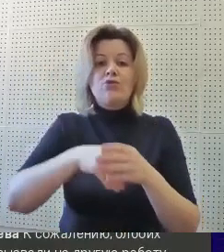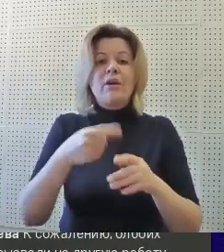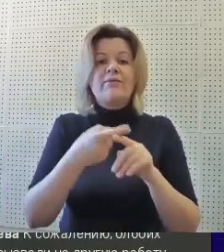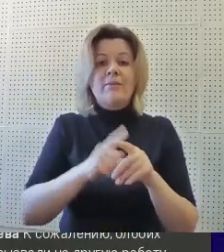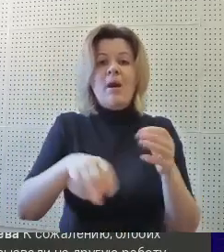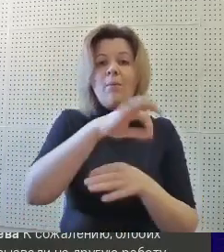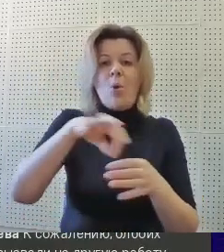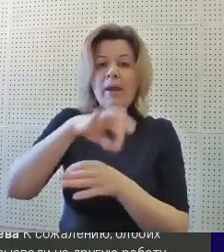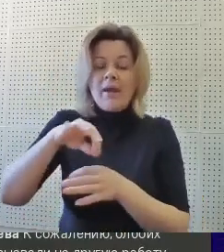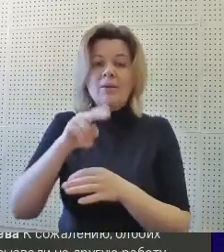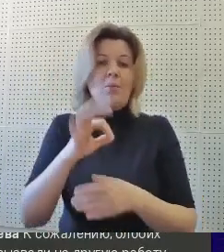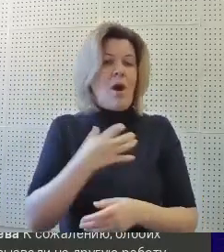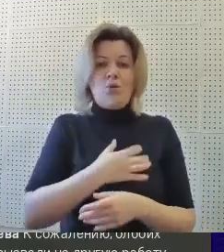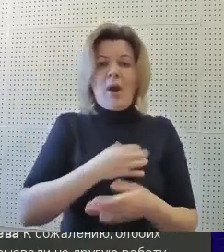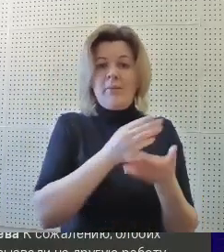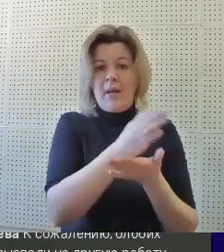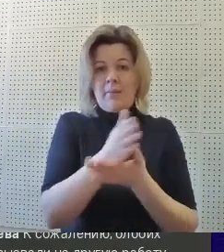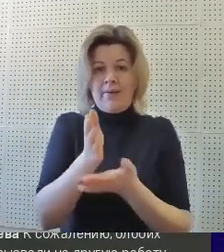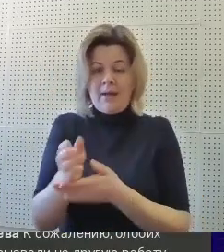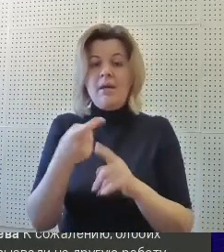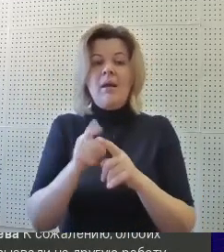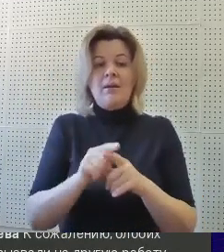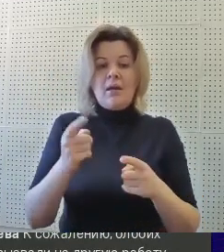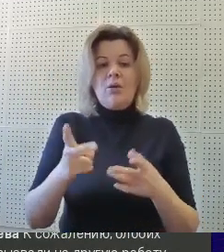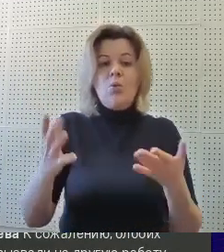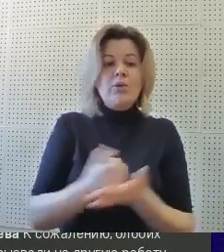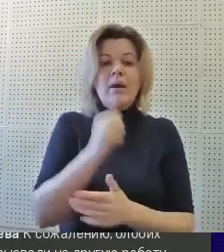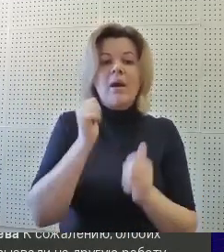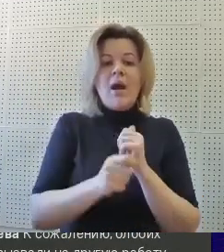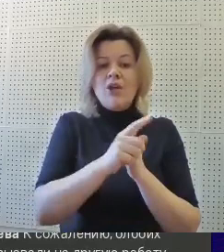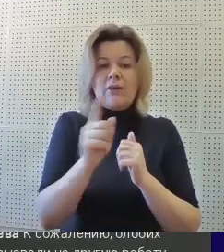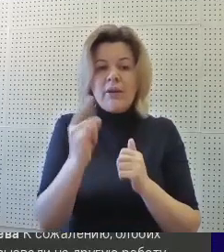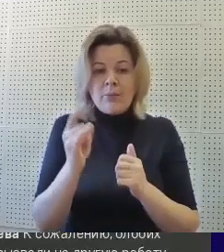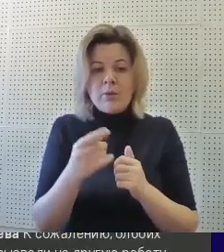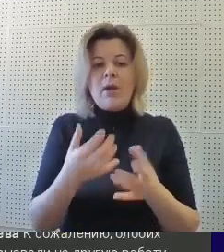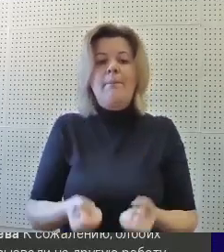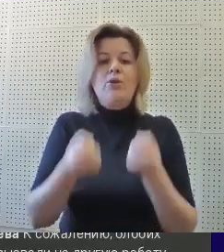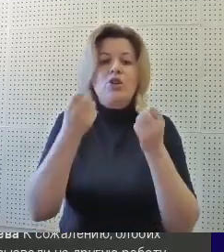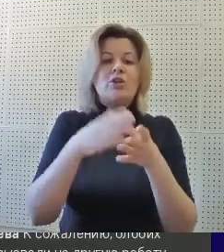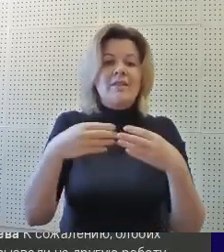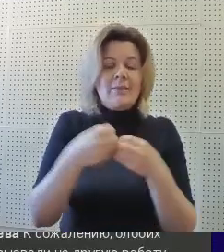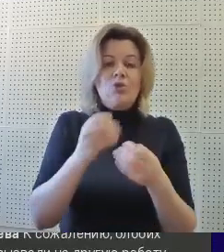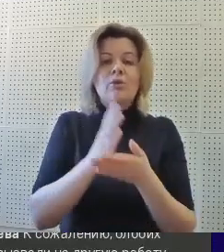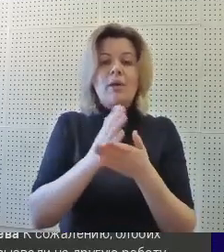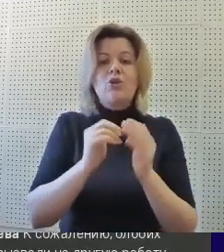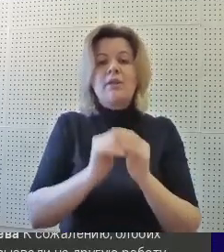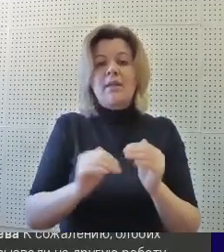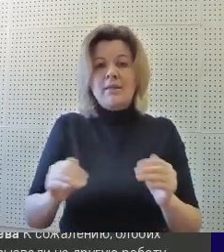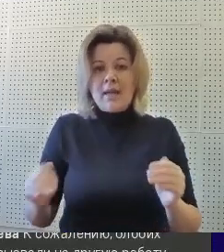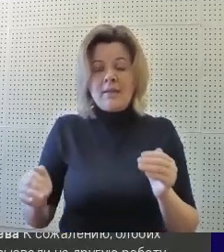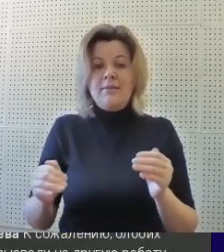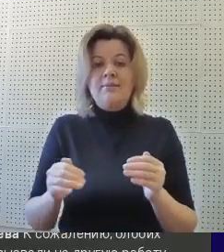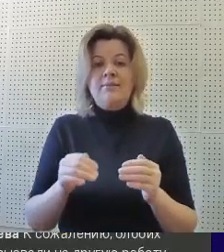который включает в себя проекты по актуальным направлениям. Это и успех каждого ребенка, поддержка семей, имеющих